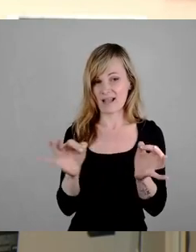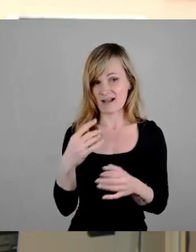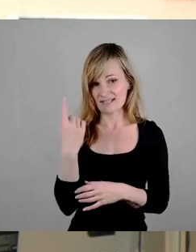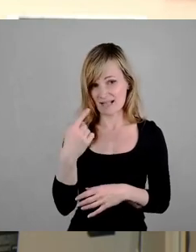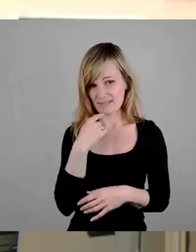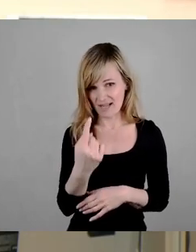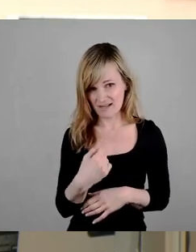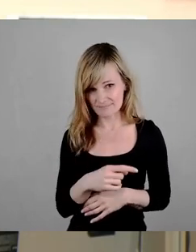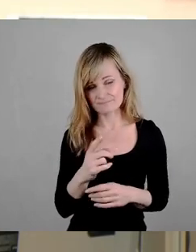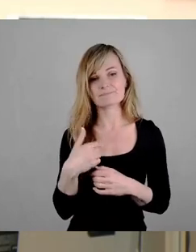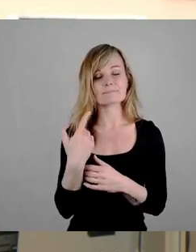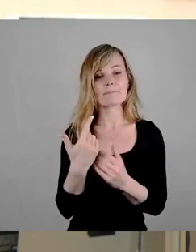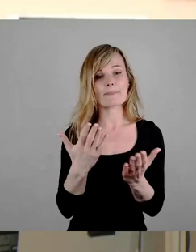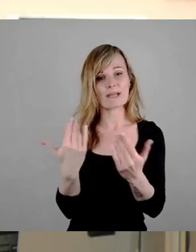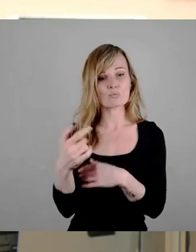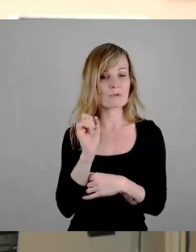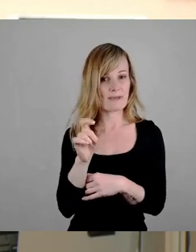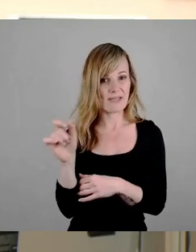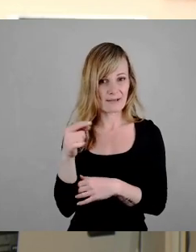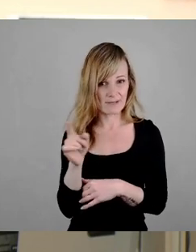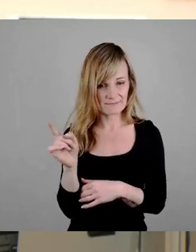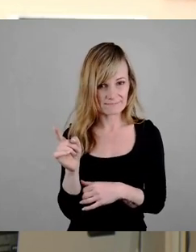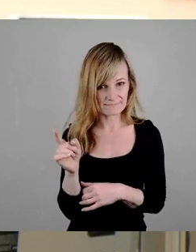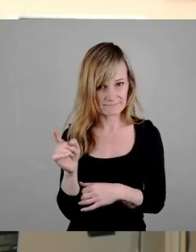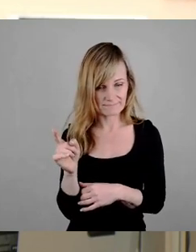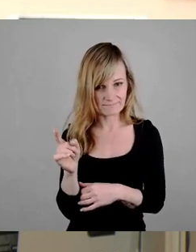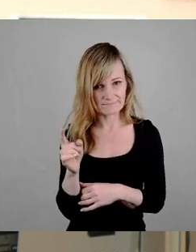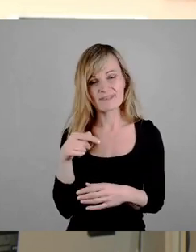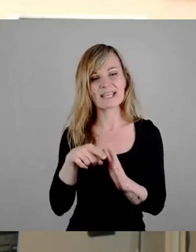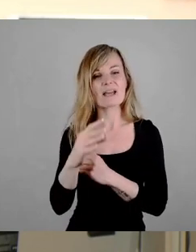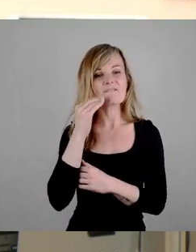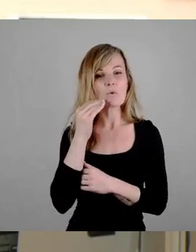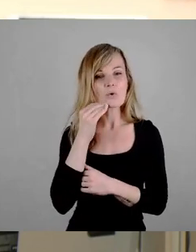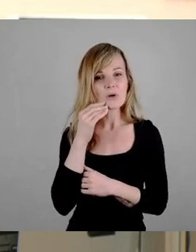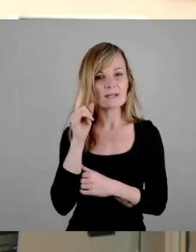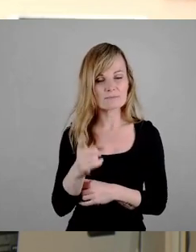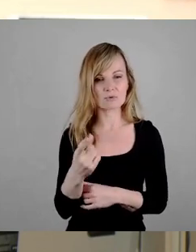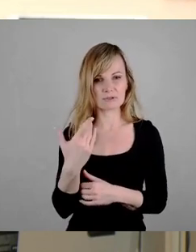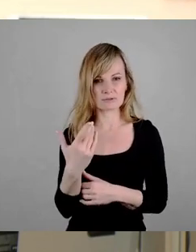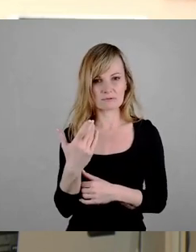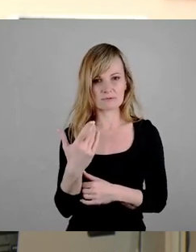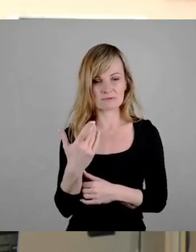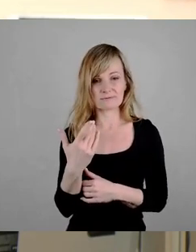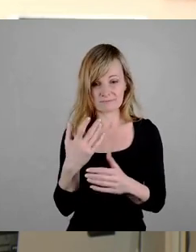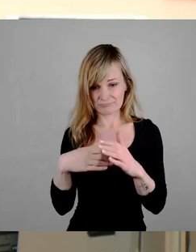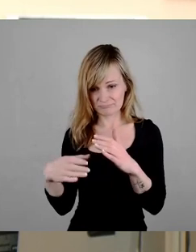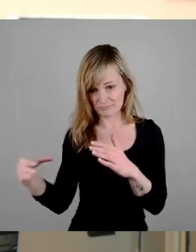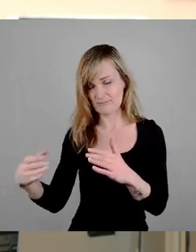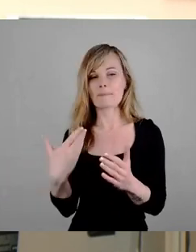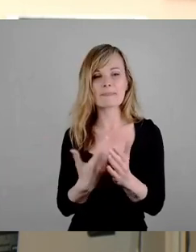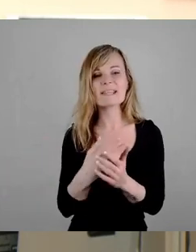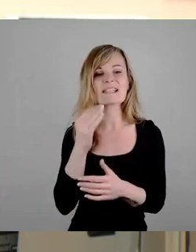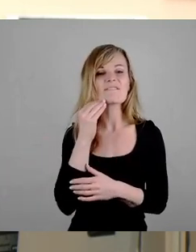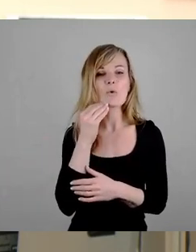dass Asylbewerber in Wohnungen einzuquartieren sind, die wir natürlich nicht haben und die